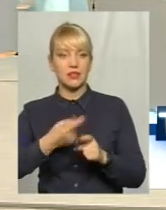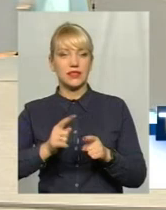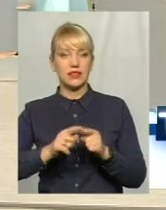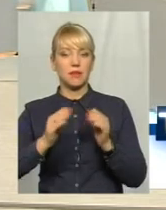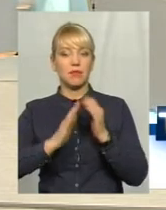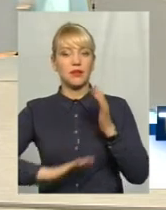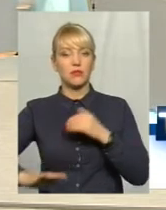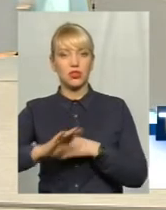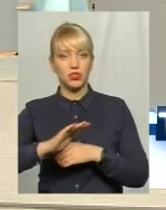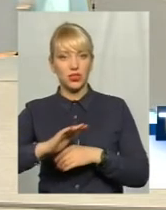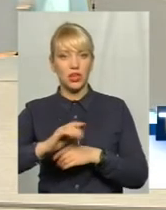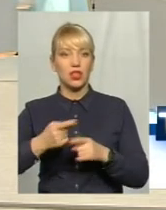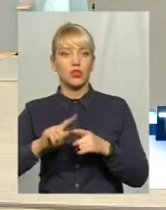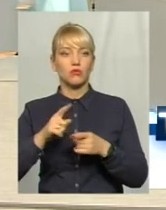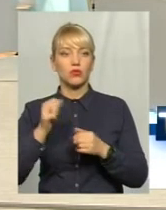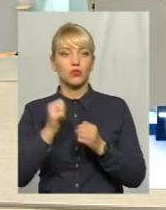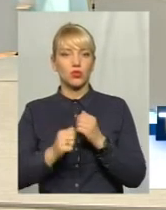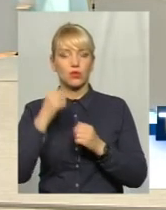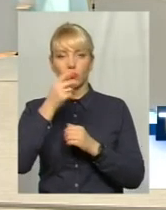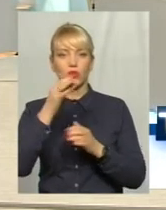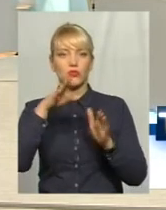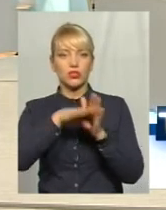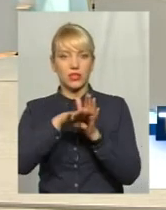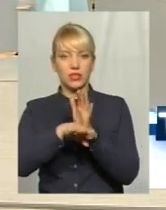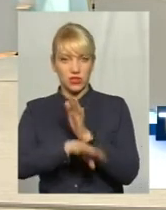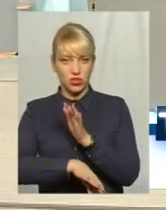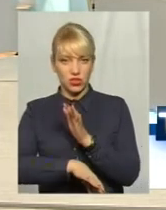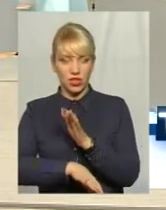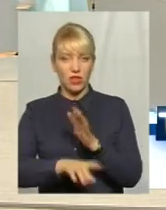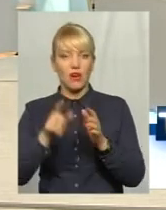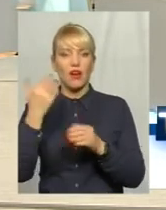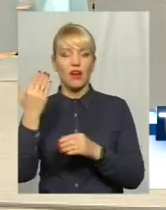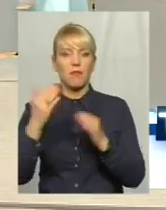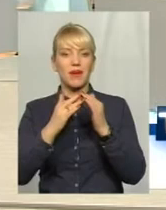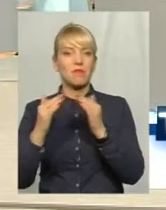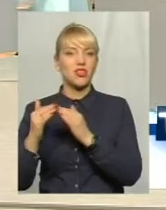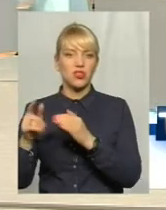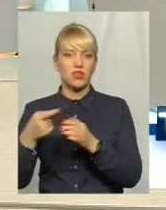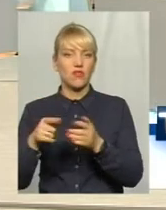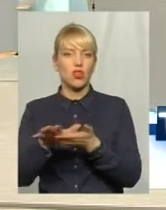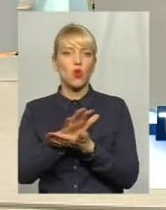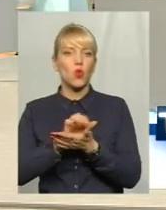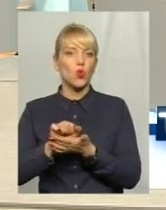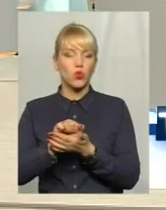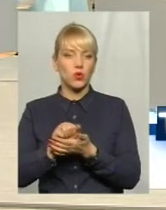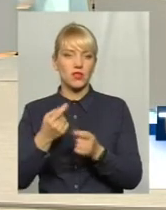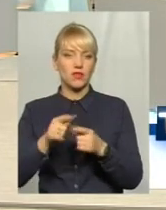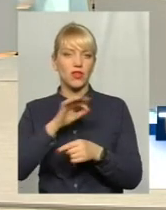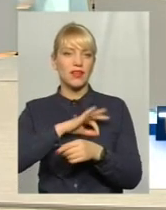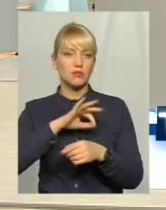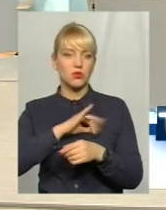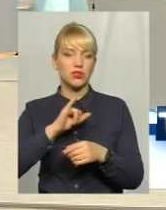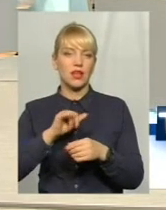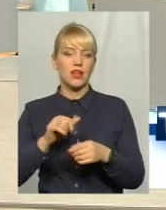приміщення, хоча зараз кожним роком вони стають все гірші і гірші, вони руйнуються, вони не експлуатуються і